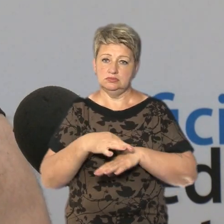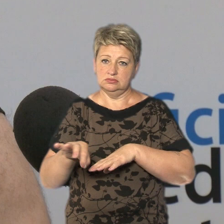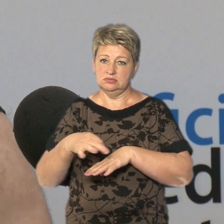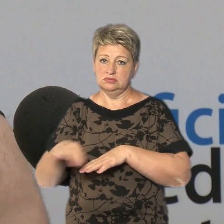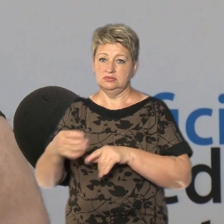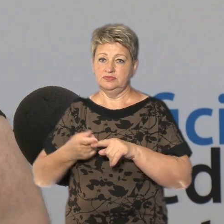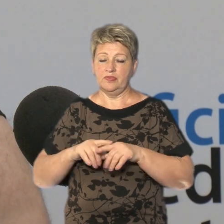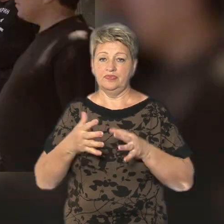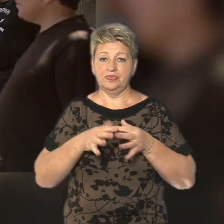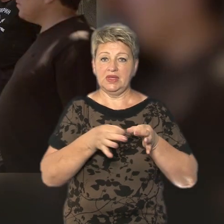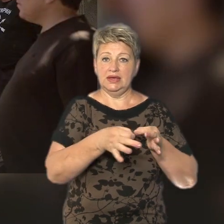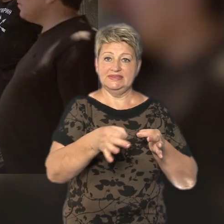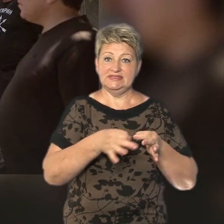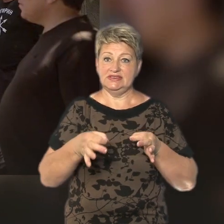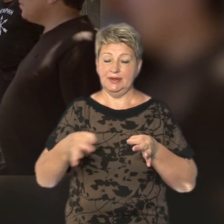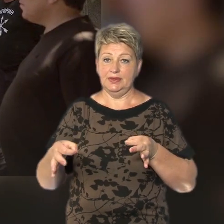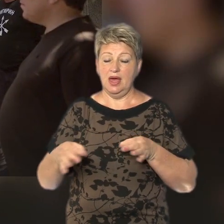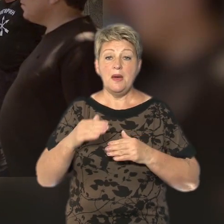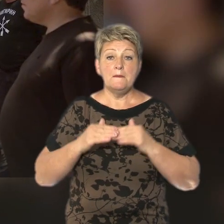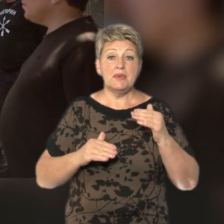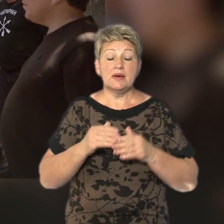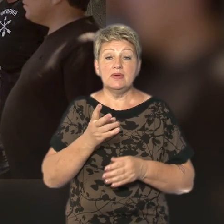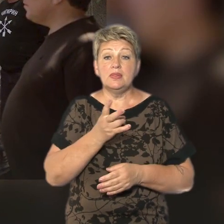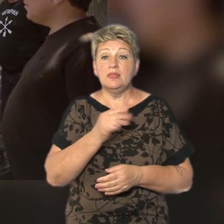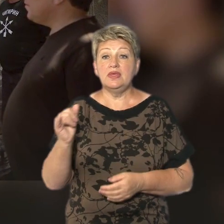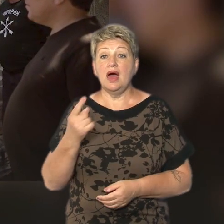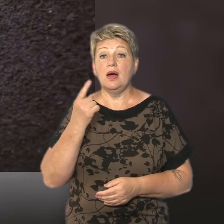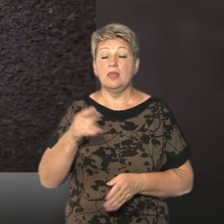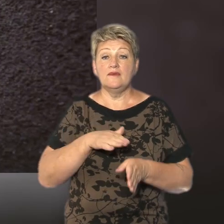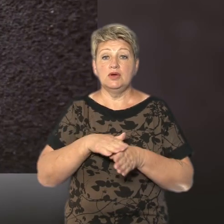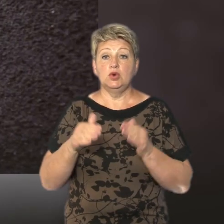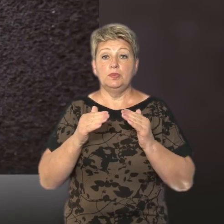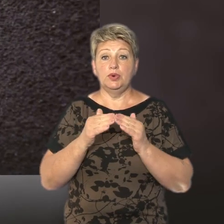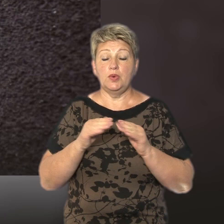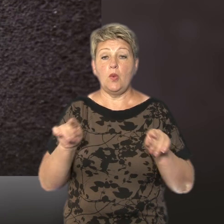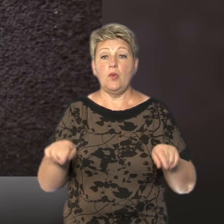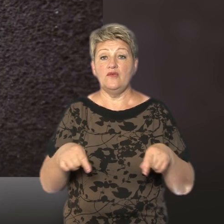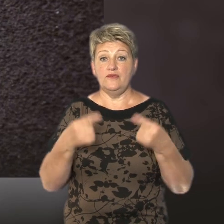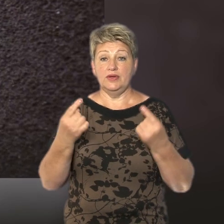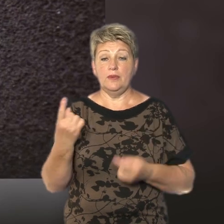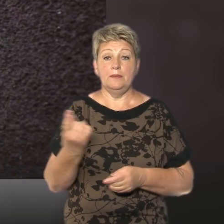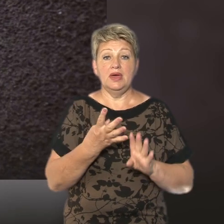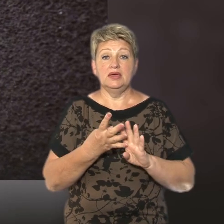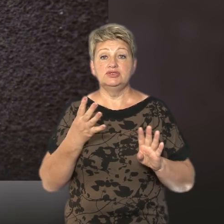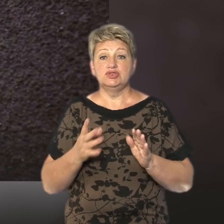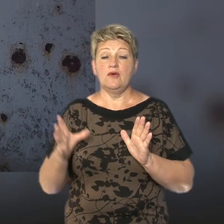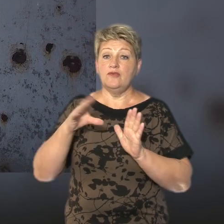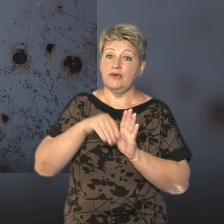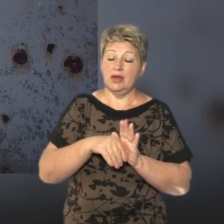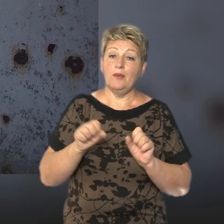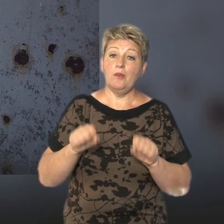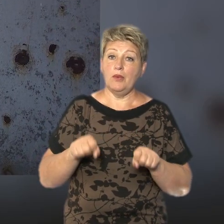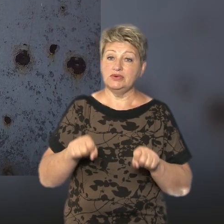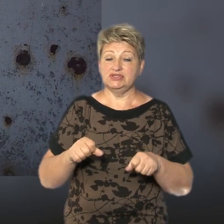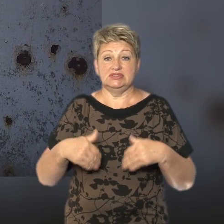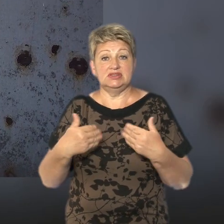селами. Практично там немає жодного всілілого будинку. Віднулення в себе в першу чергу включає можливість